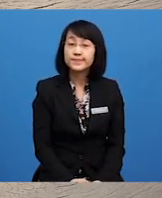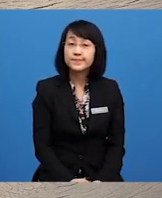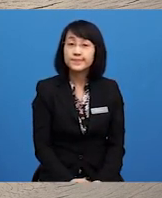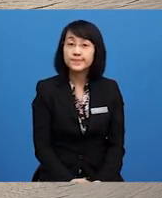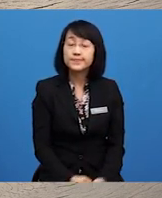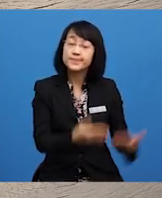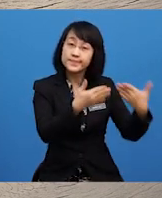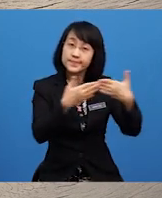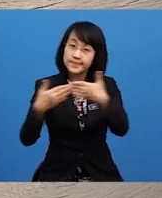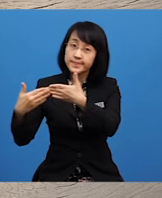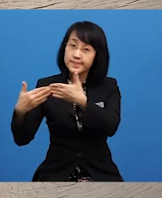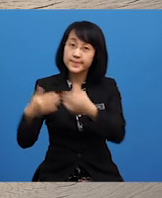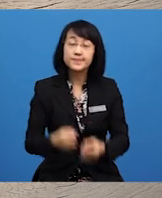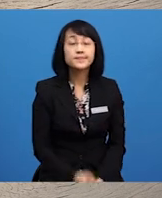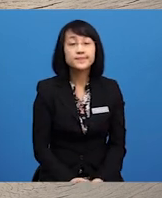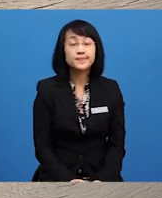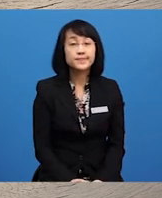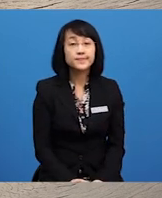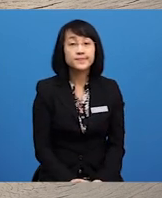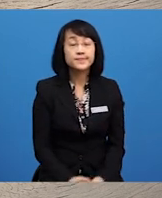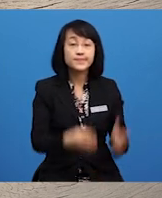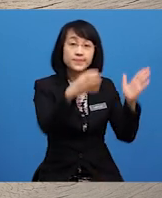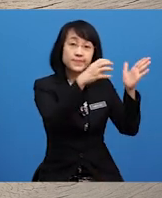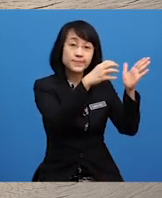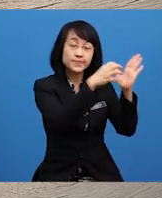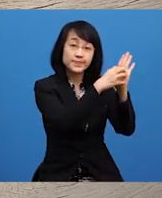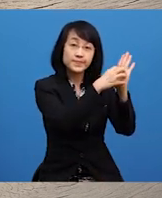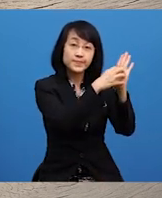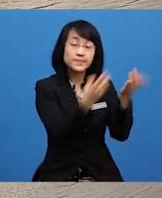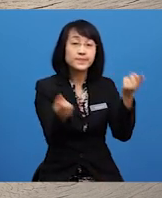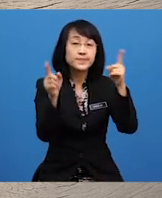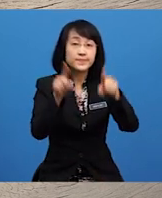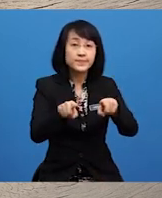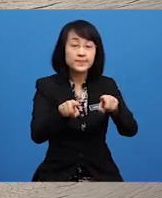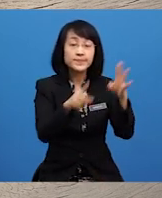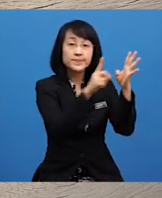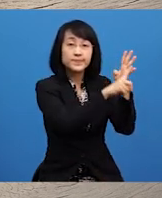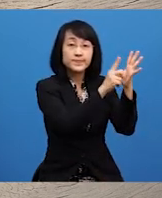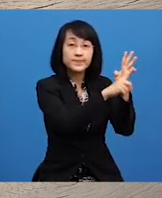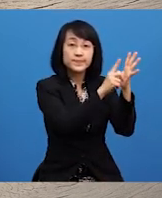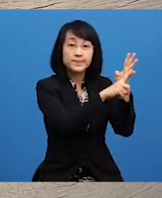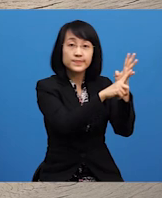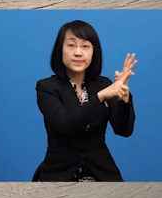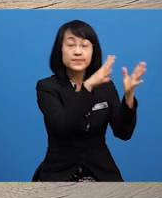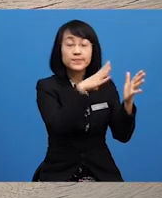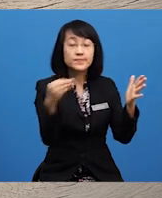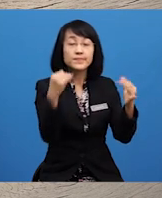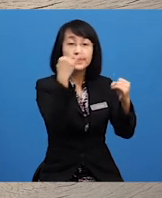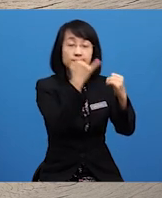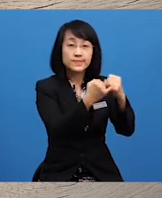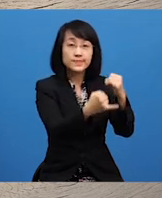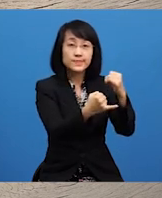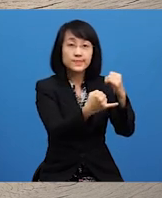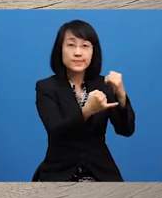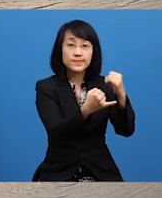Seterusnya Petikan peristiwa yang keempat Dan yang terakhir